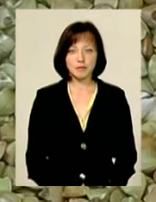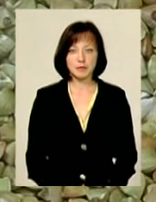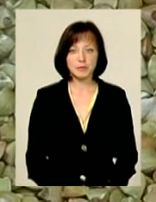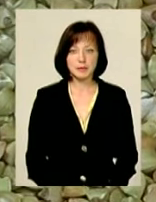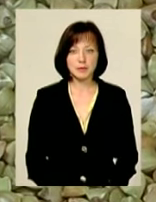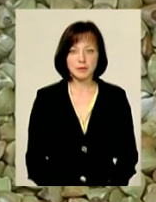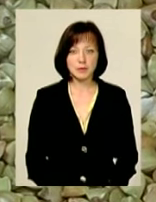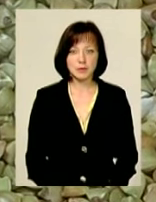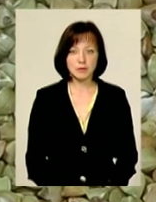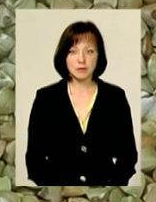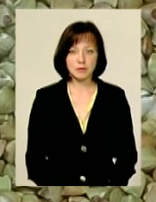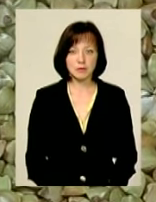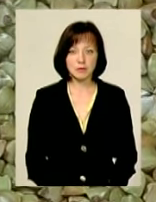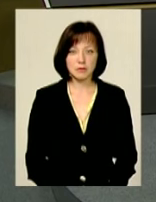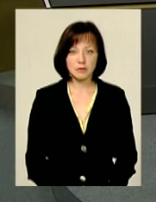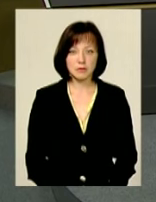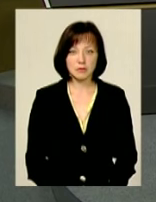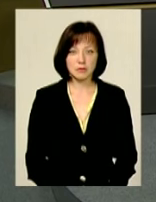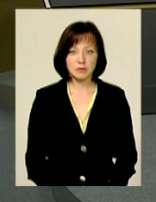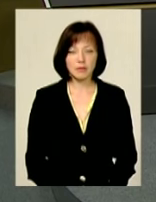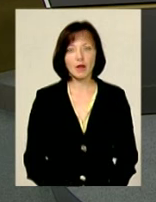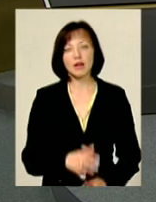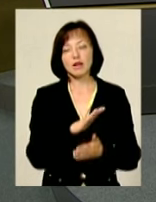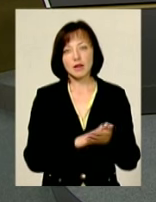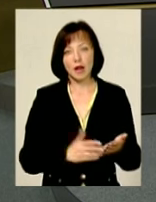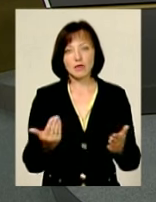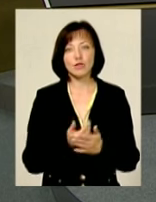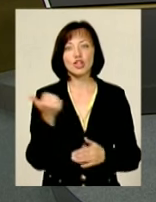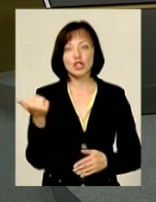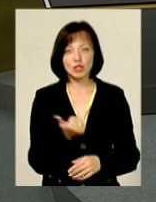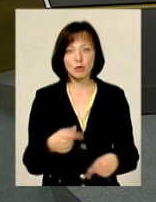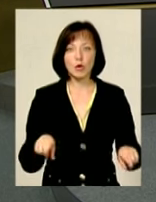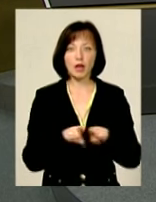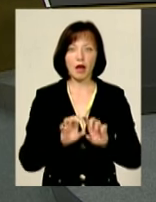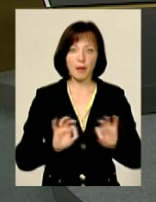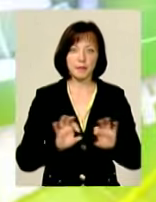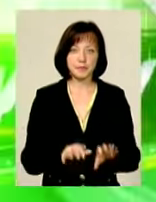інформаційного випуску Далі у панорамі «Тиждень» про таке